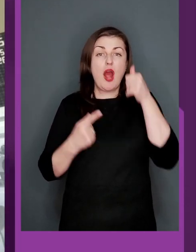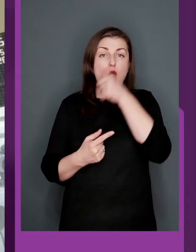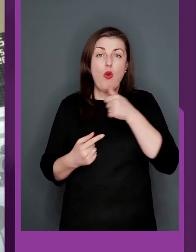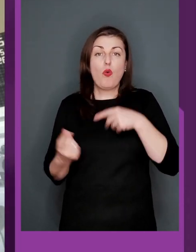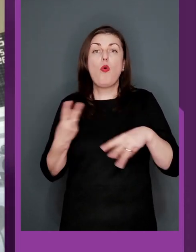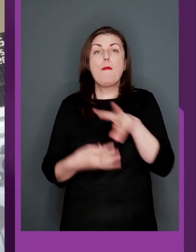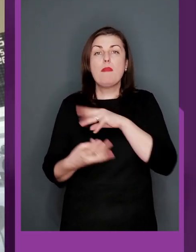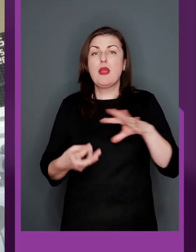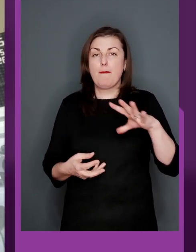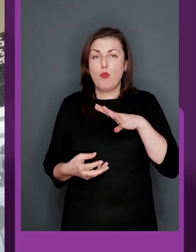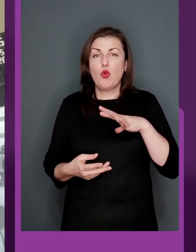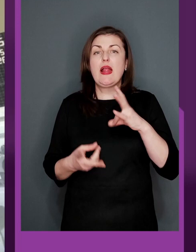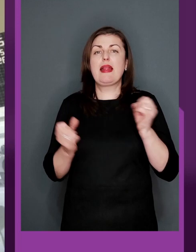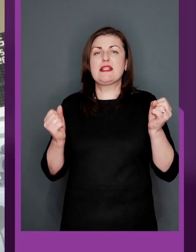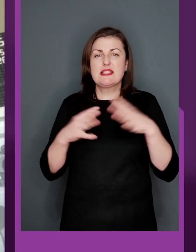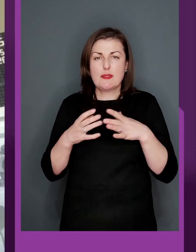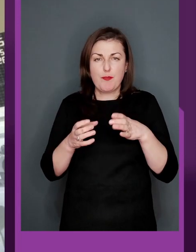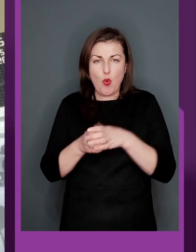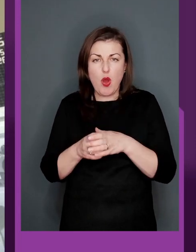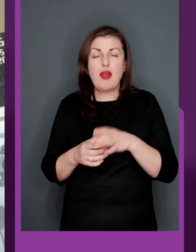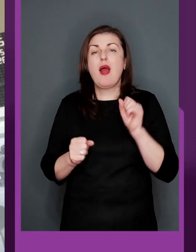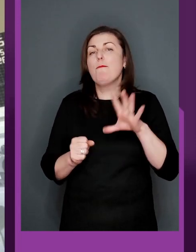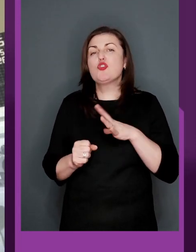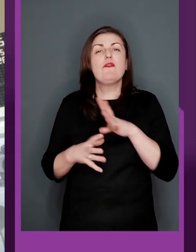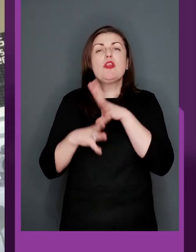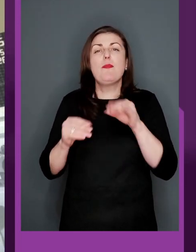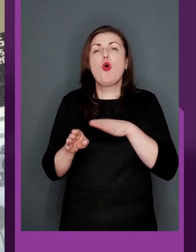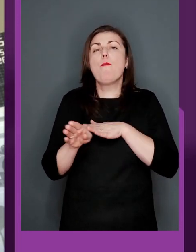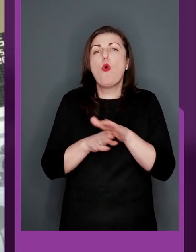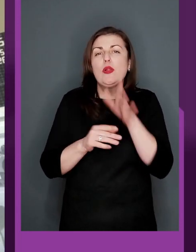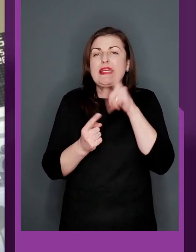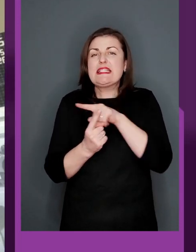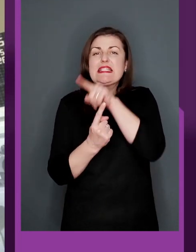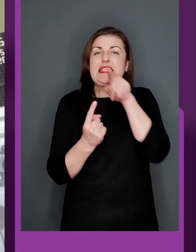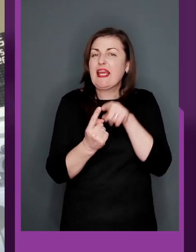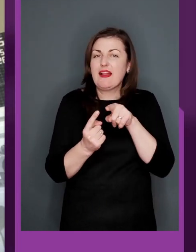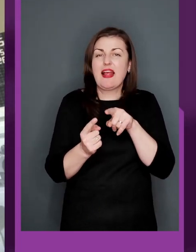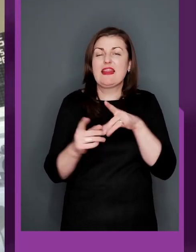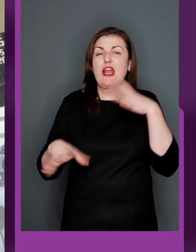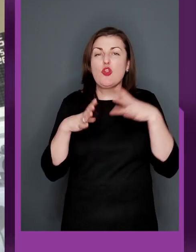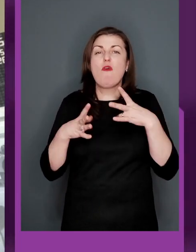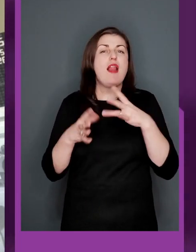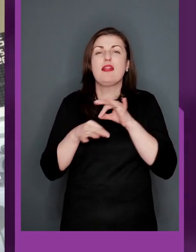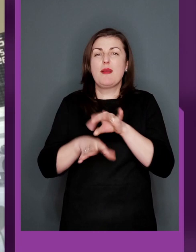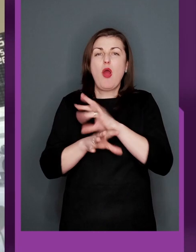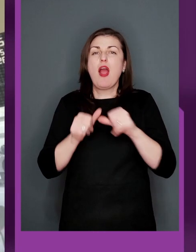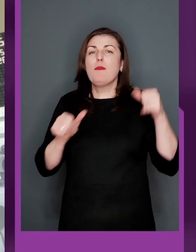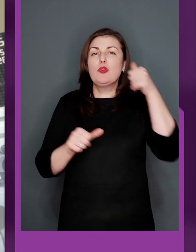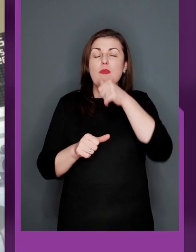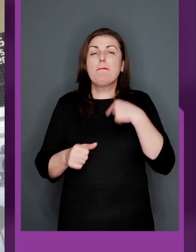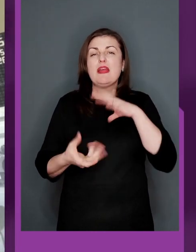ми були і на зборах. Можливо, вони не були в повний цикл тренувальний у нас не пройшов, так як в минулому році.